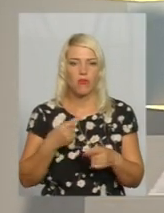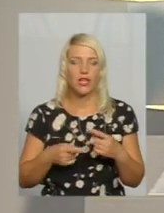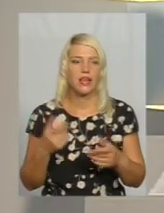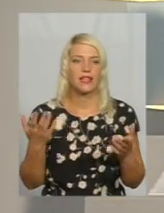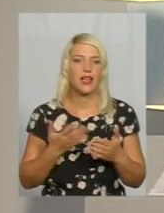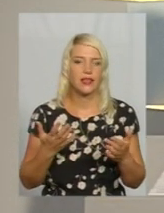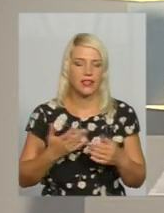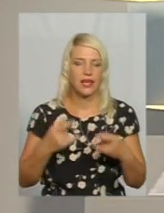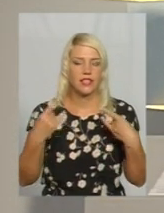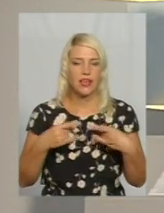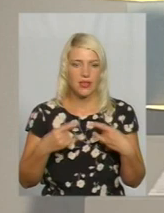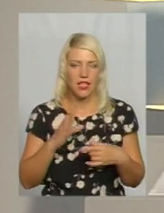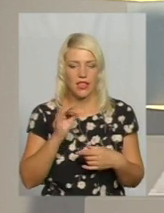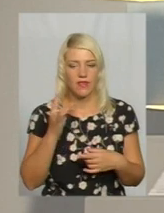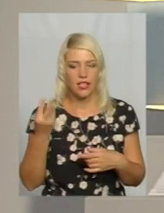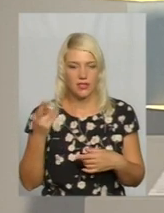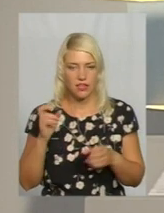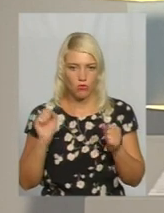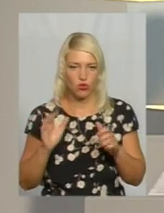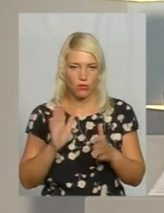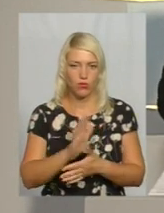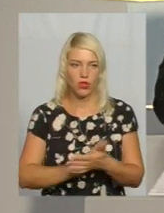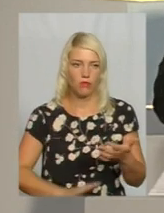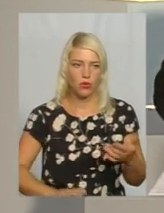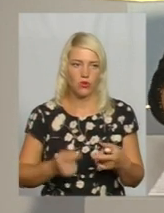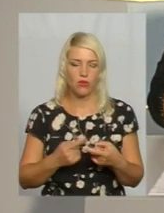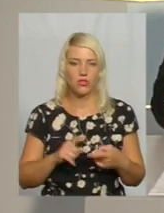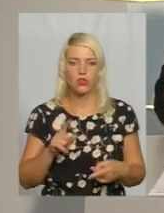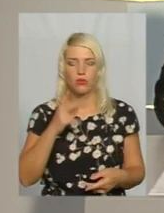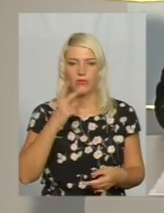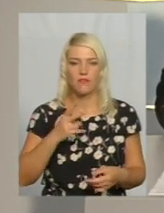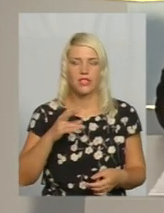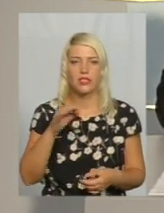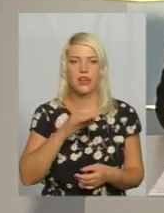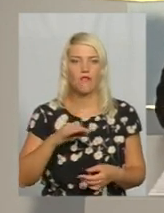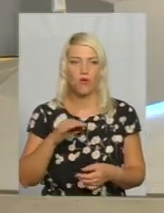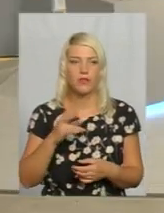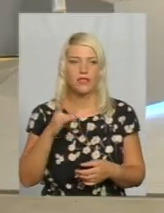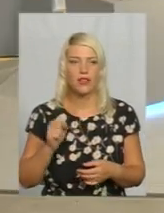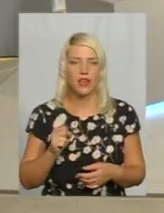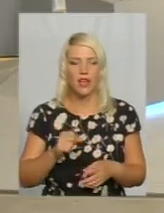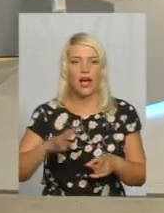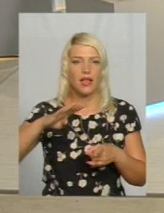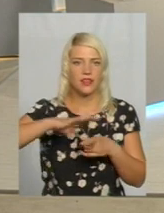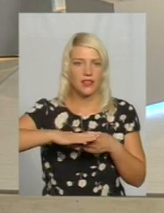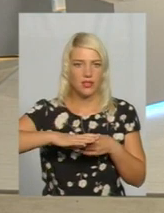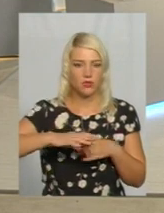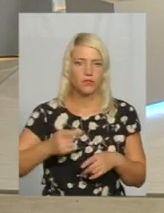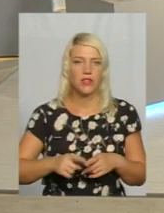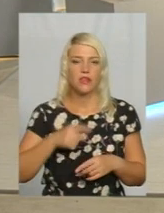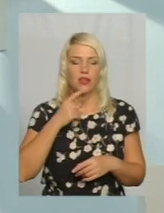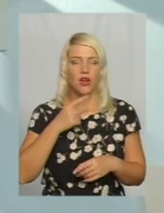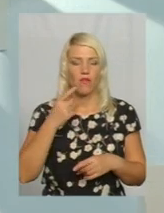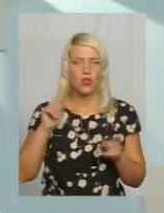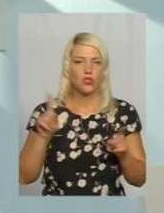канали з вересня можна буде продовжити дивитись в області на ефірну антенну? Знову ж таки, наголошую, що ми